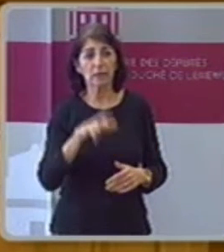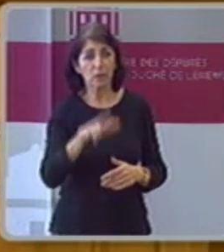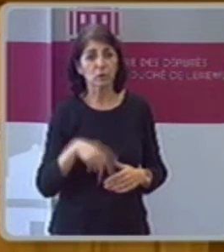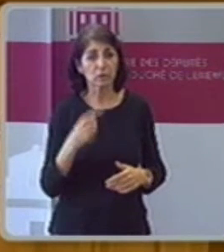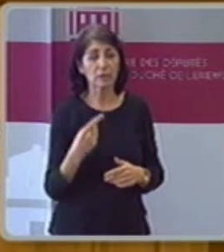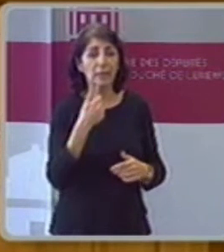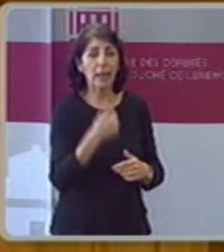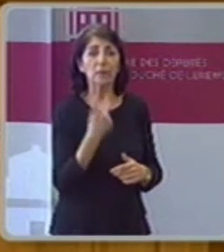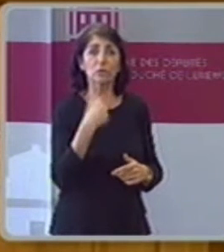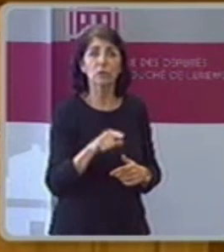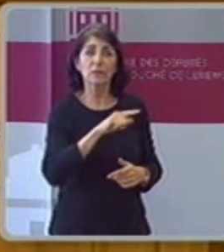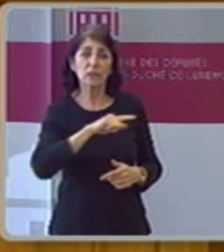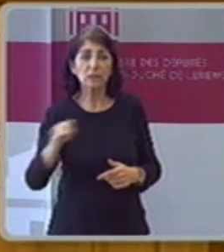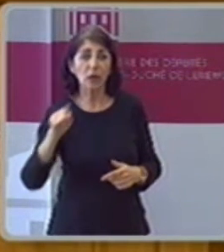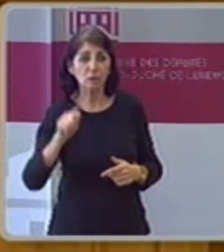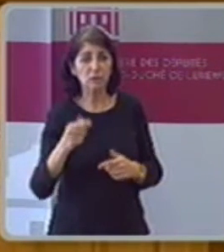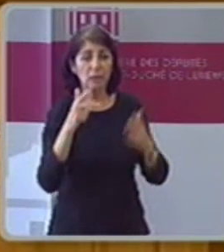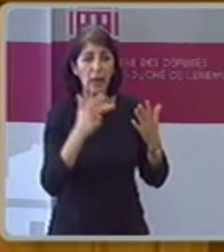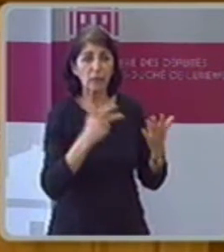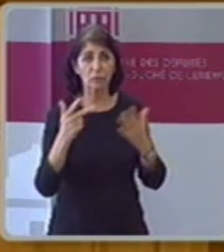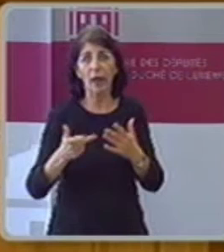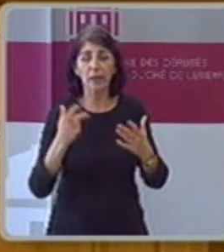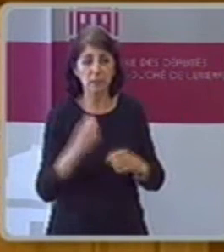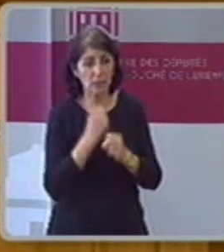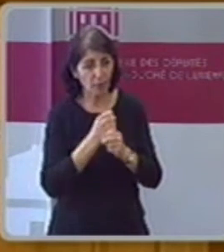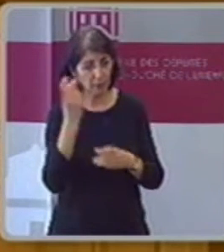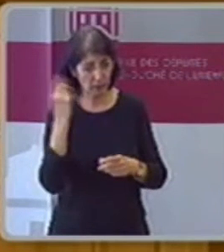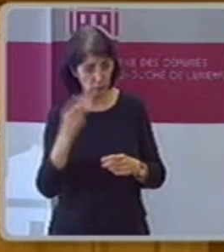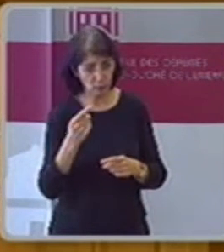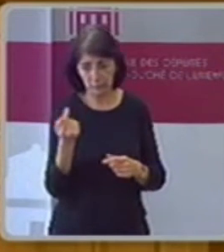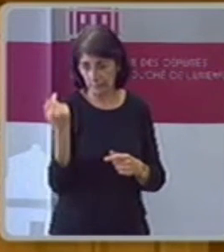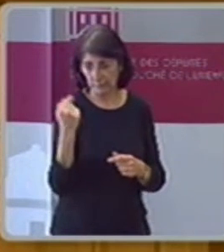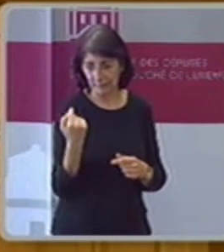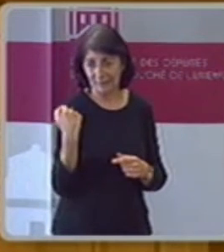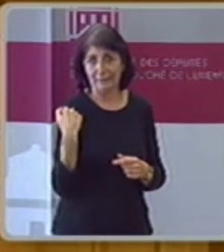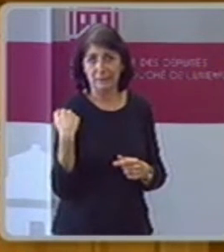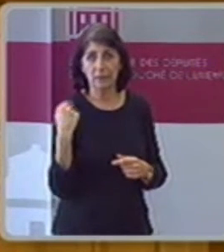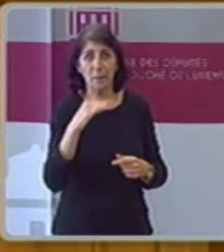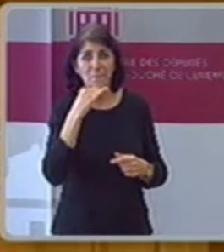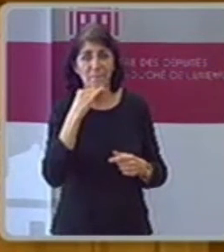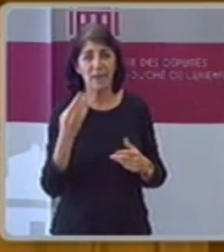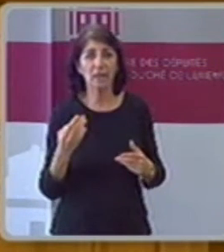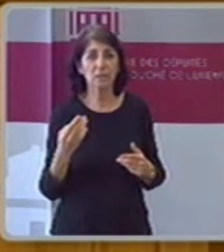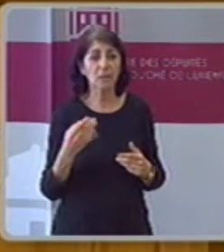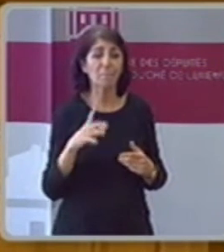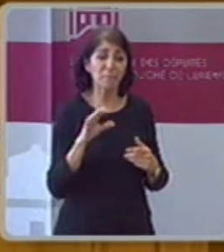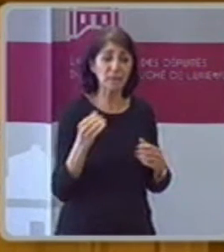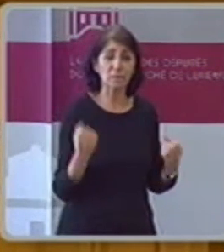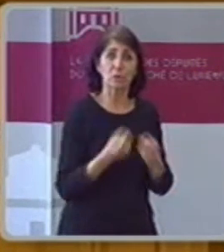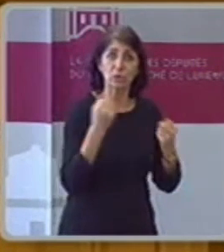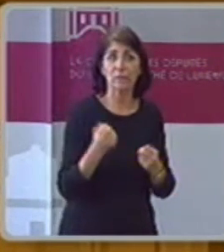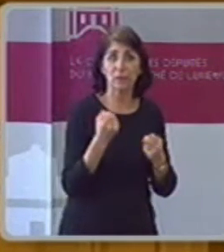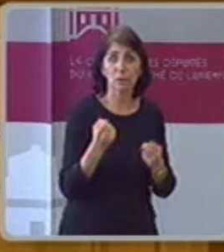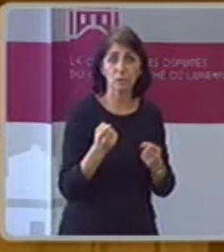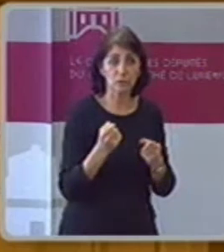22.908 also 3 Jahre plus für 14.28 Und